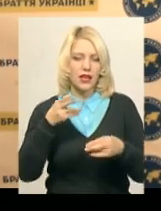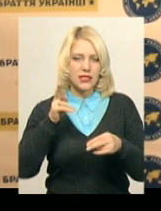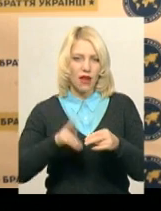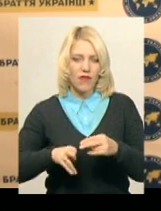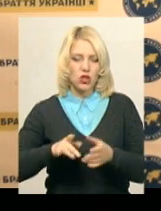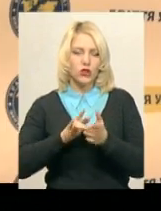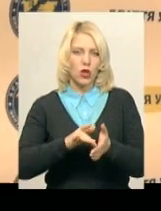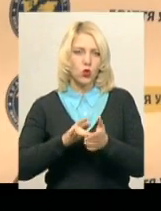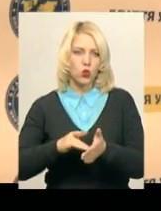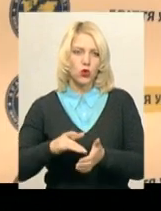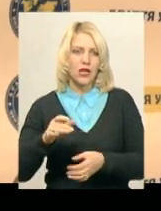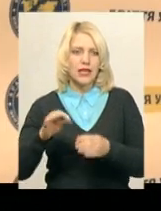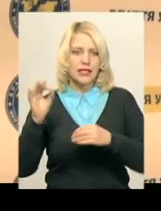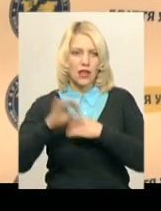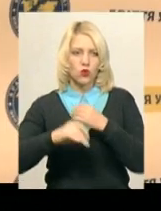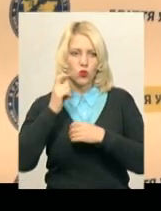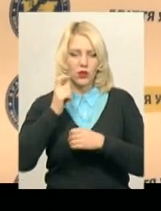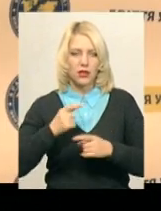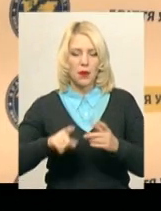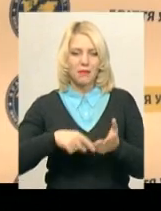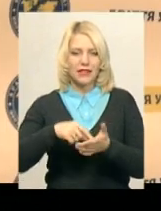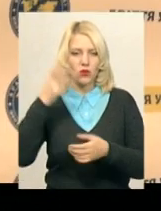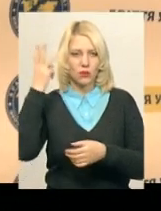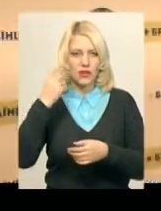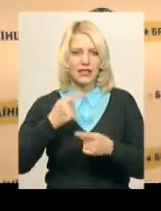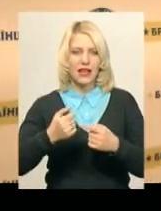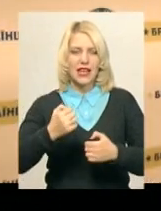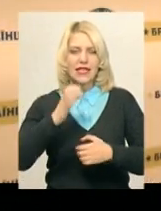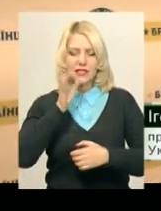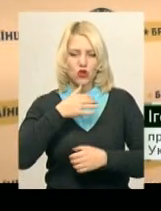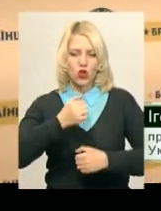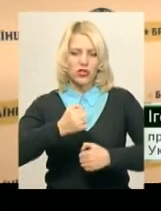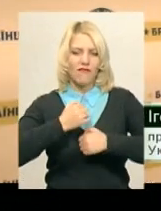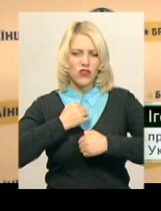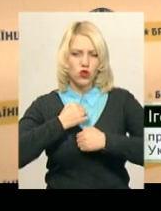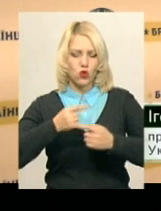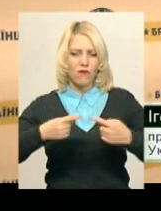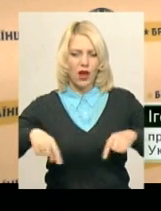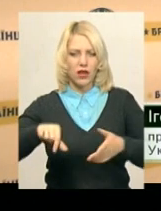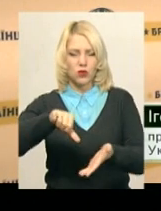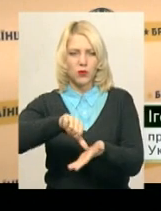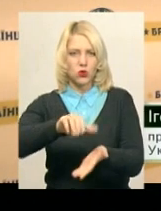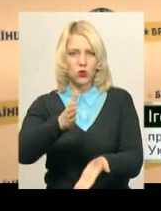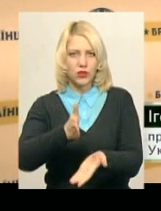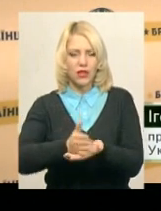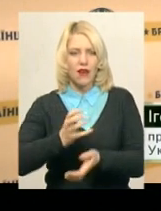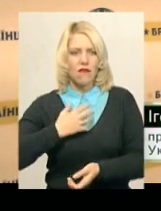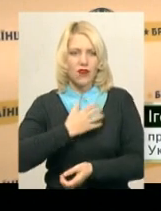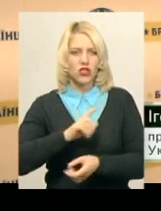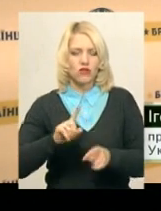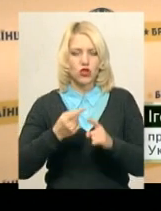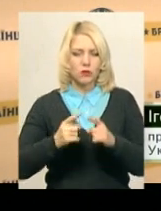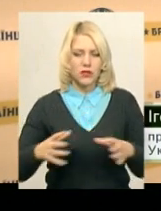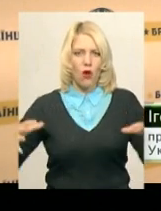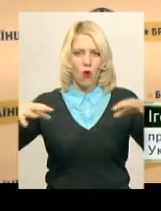тур з Західною Україною. Місто Хмельницьке – це серйозний військовий гарнізон присутній. Тому важливо для того, щоб об